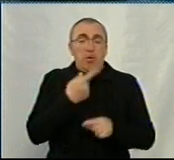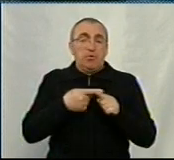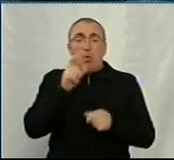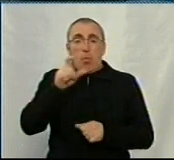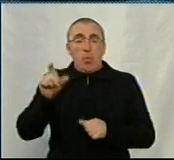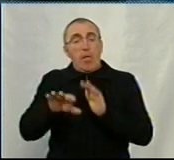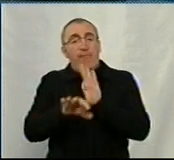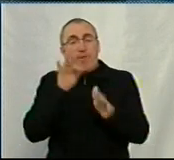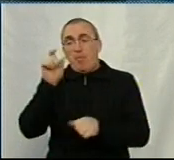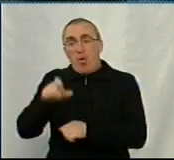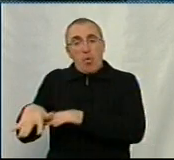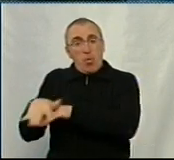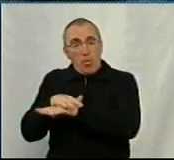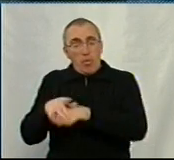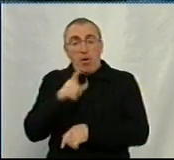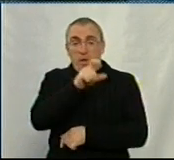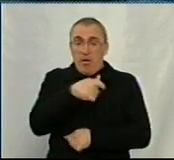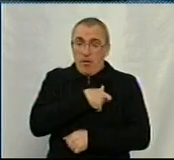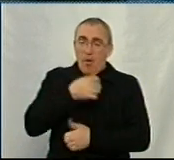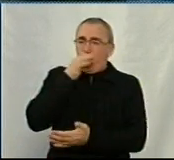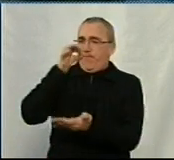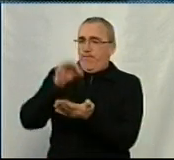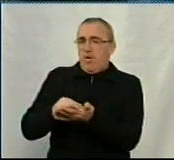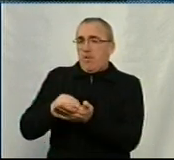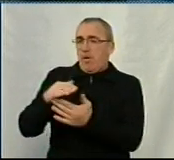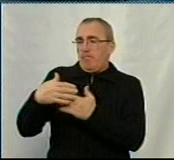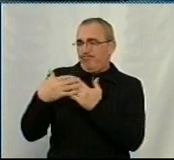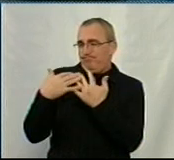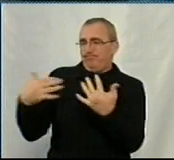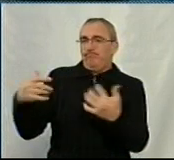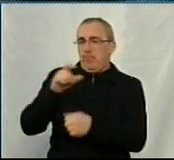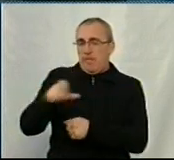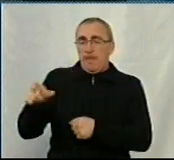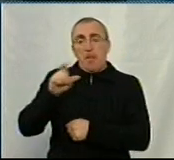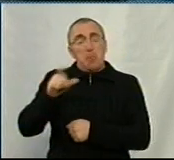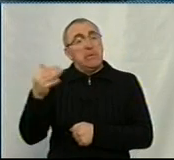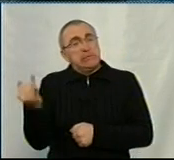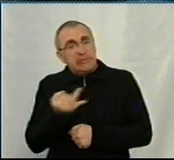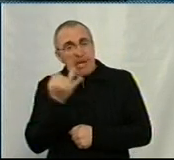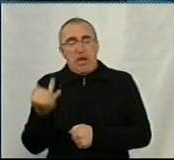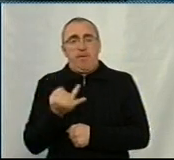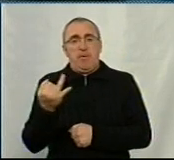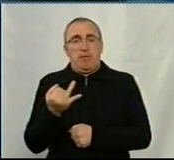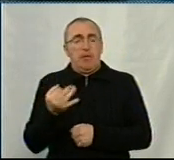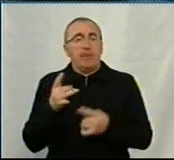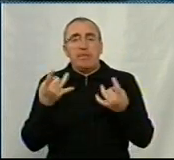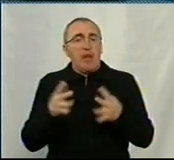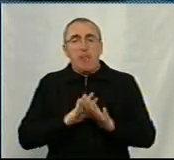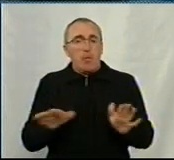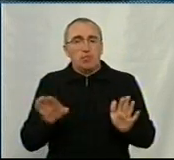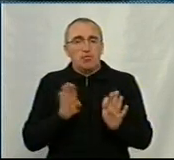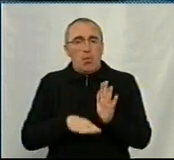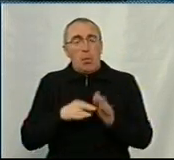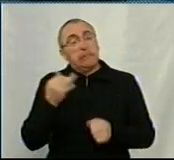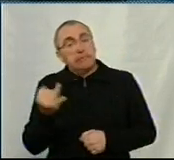яких вибрала громада, і вони відповідають перед громадою. Громадяни, звичайно, цікавляться. Зараз не просто цікавляться,